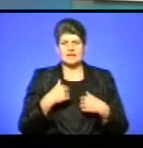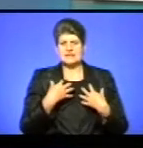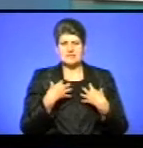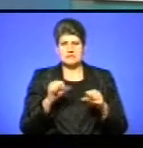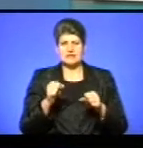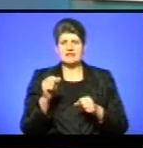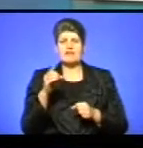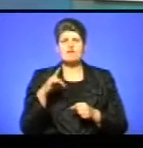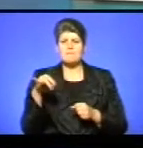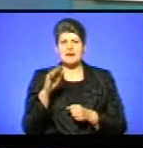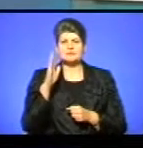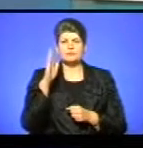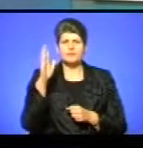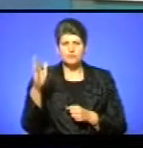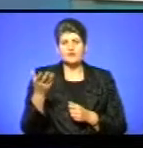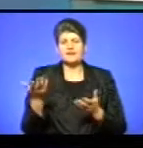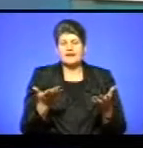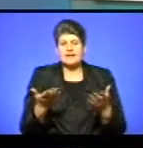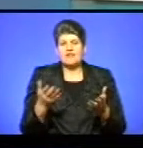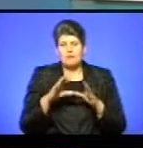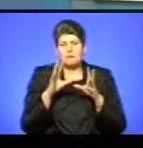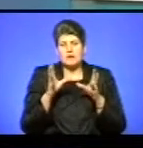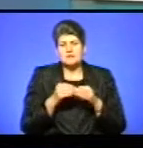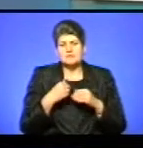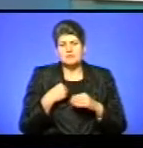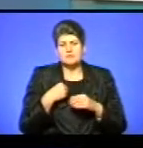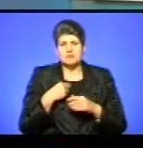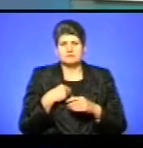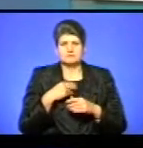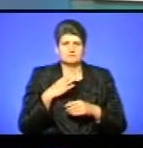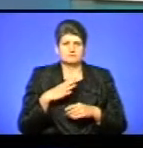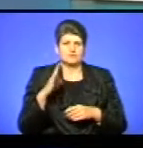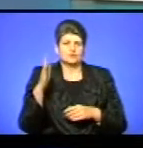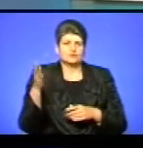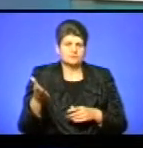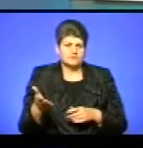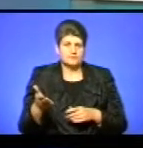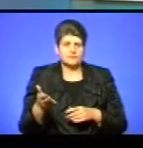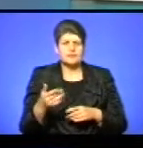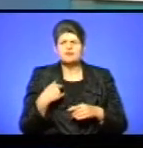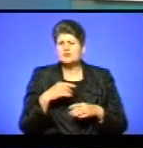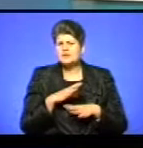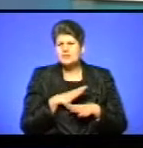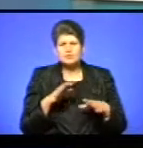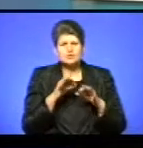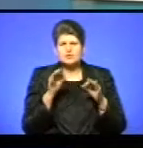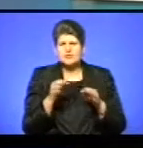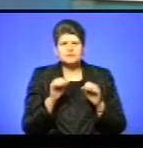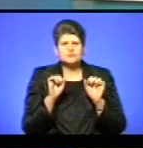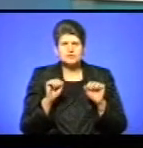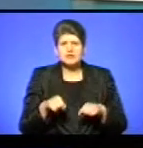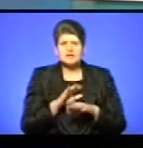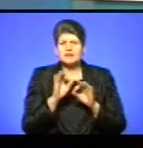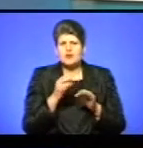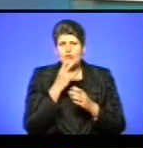європейського майбутнього, на яке, в принципі, розраховували молоді люди. Тоді ще не було абсолютно ніяких ресурсів, абсолютно ніякого